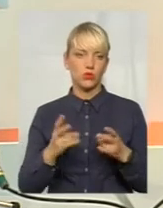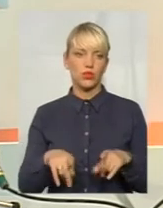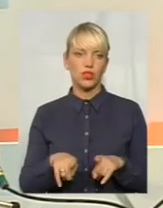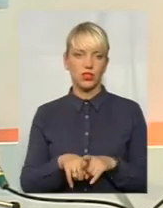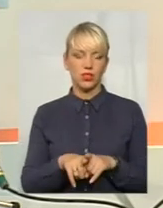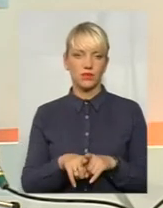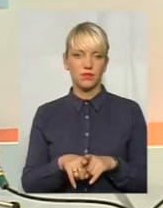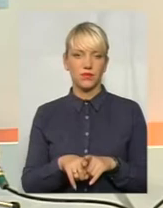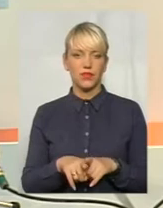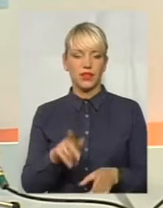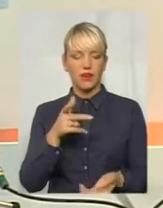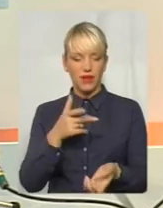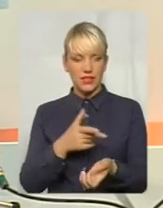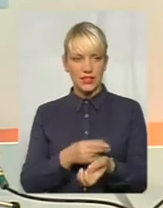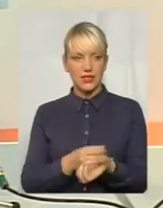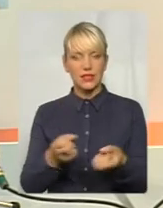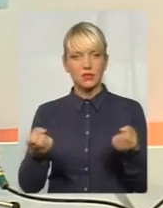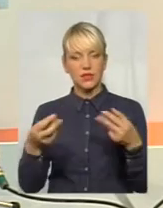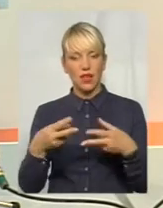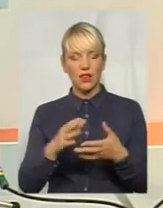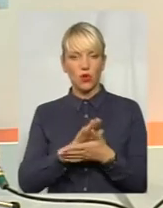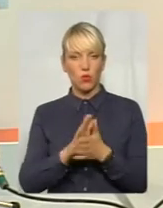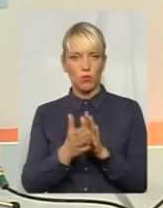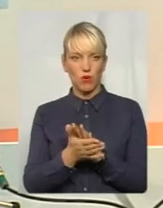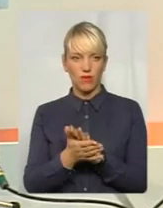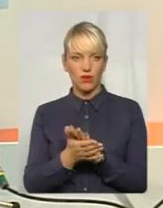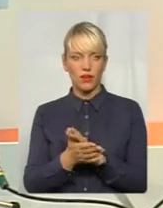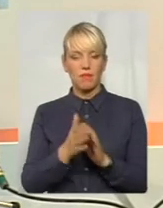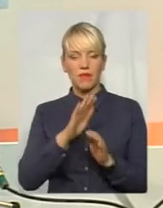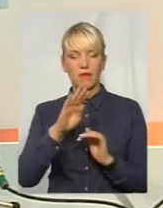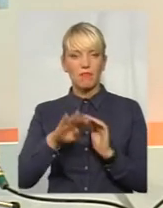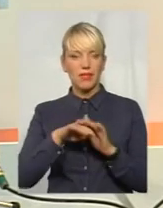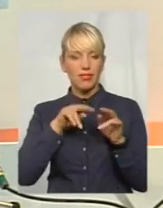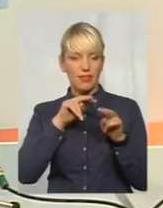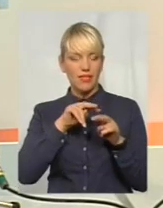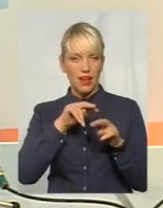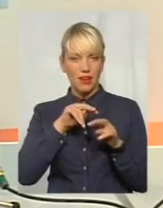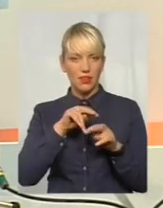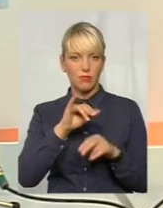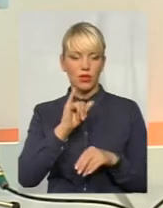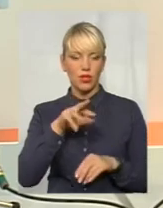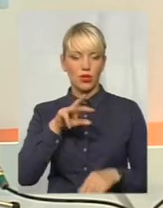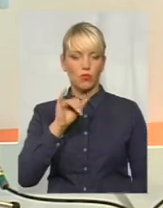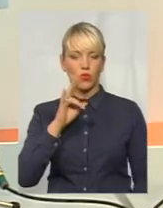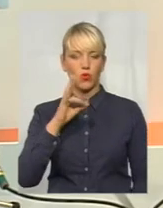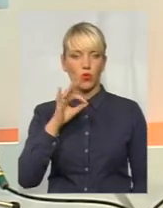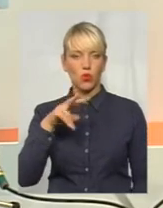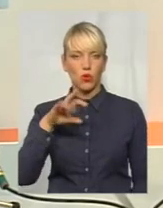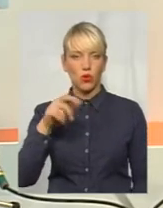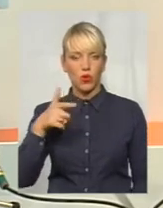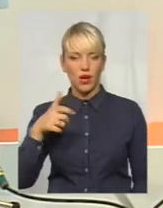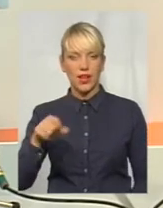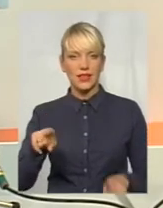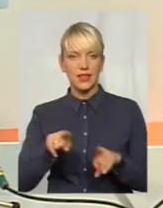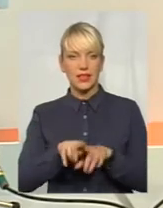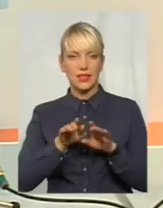потребують вакцинації в спеціальних умовах під наглядом імунолога клінічного. Тому таких дітей ми відправляємо